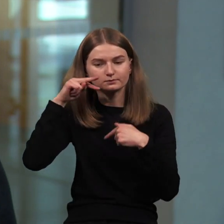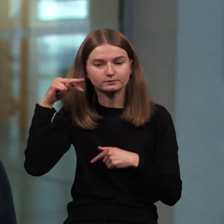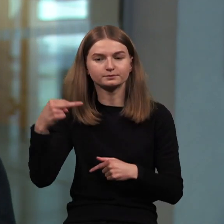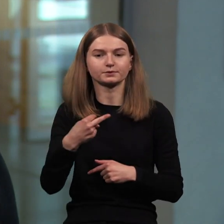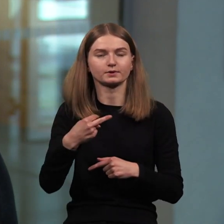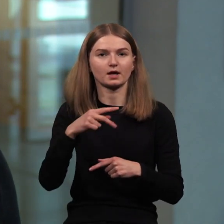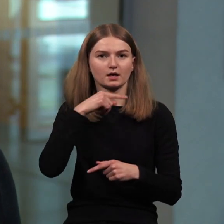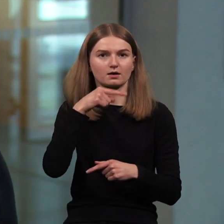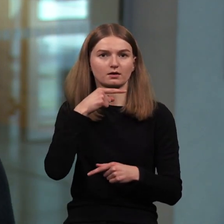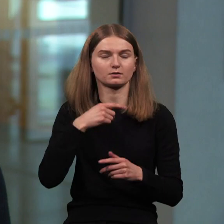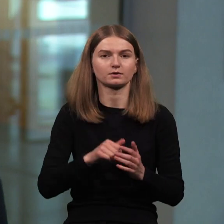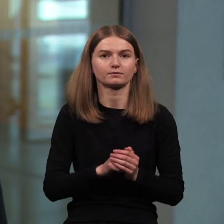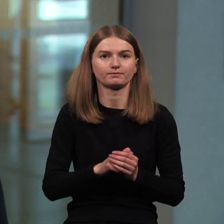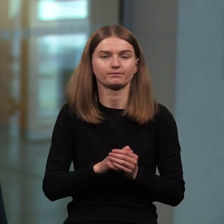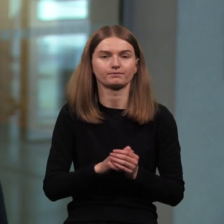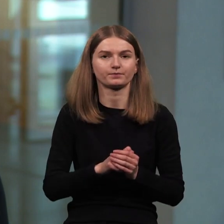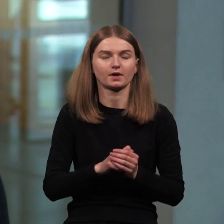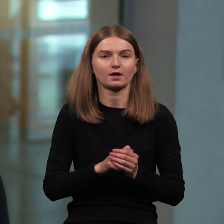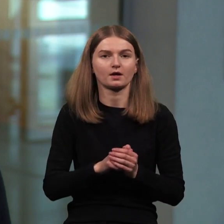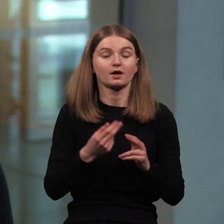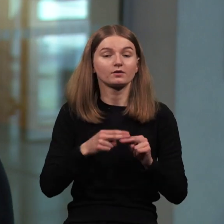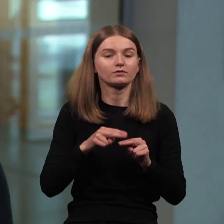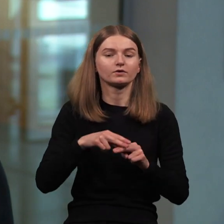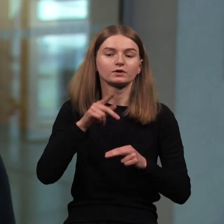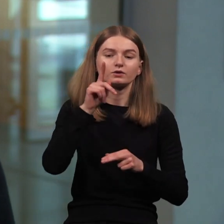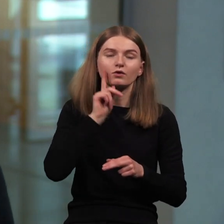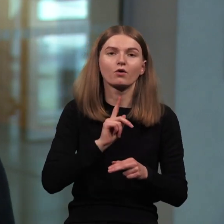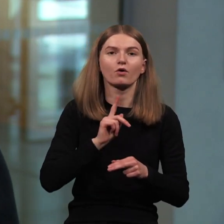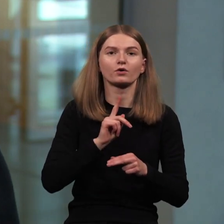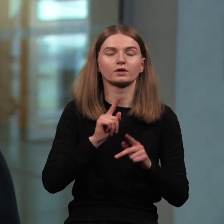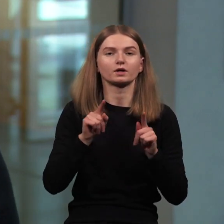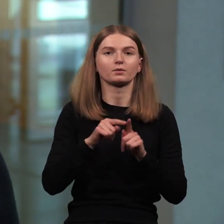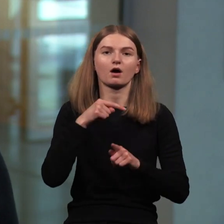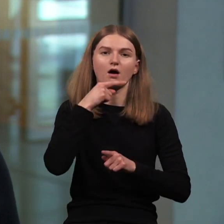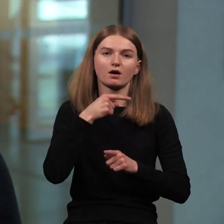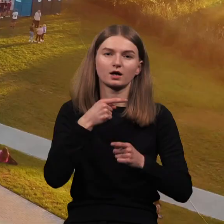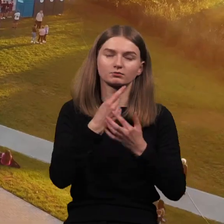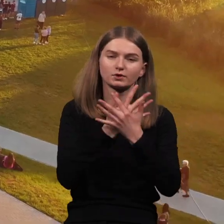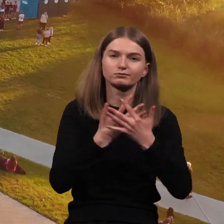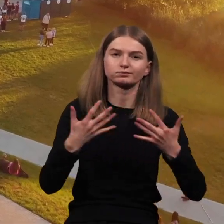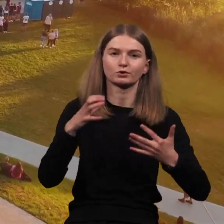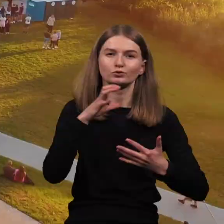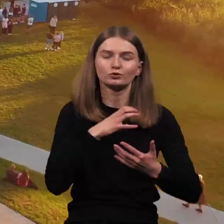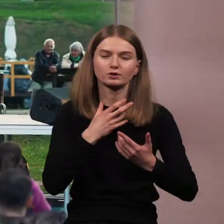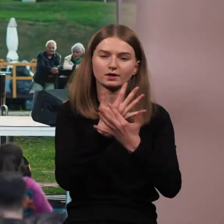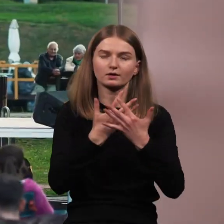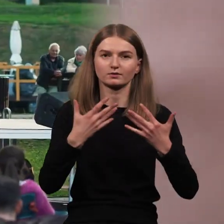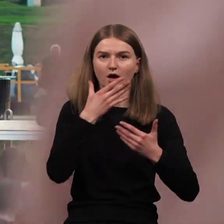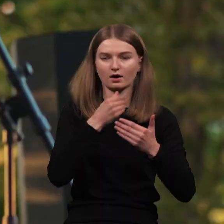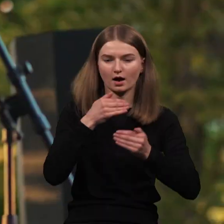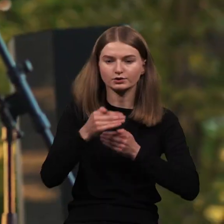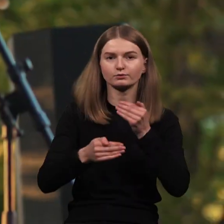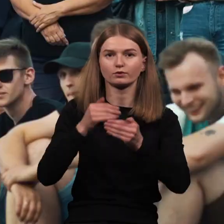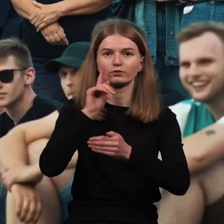nuturaliai kyla noras tą kalbą turėti gražią, turtingą, įvairią ir tuo džiaugtis. Biržiečių parengtoje